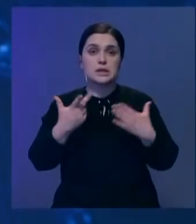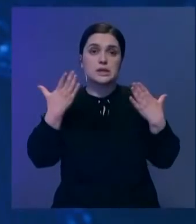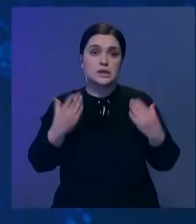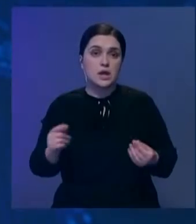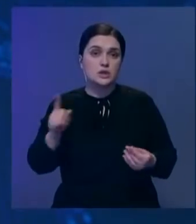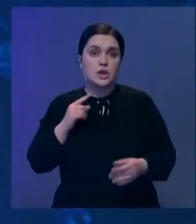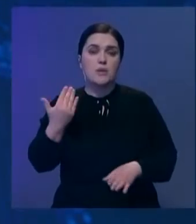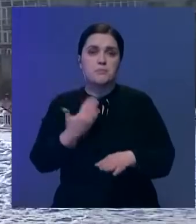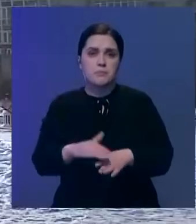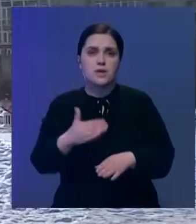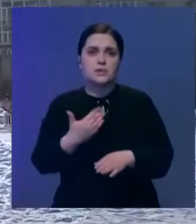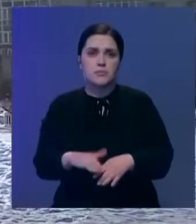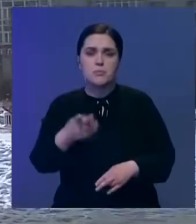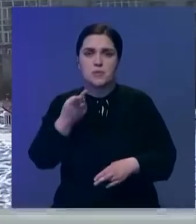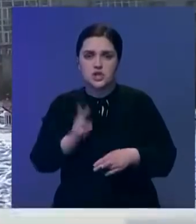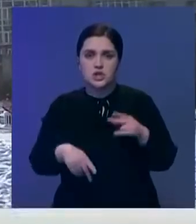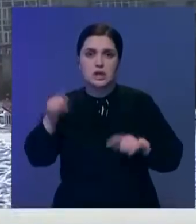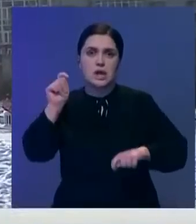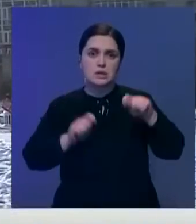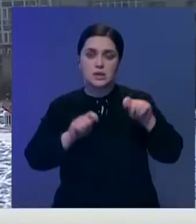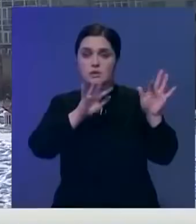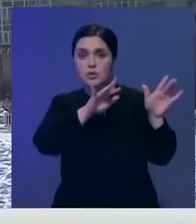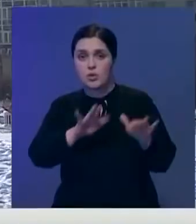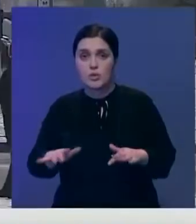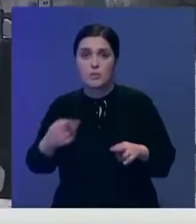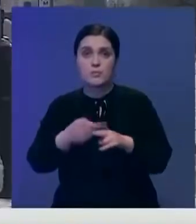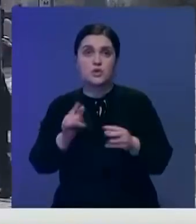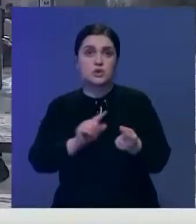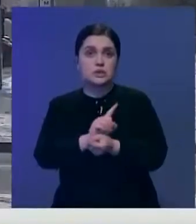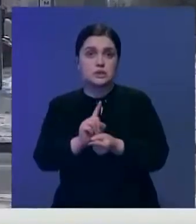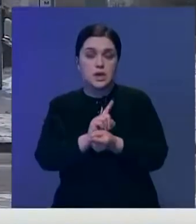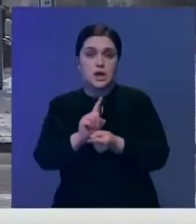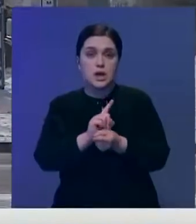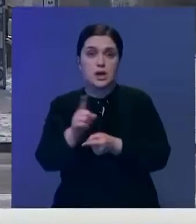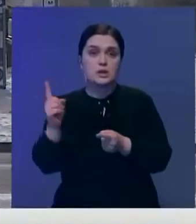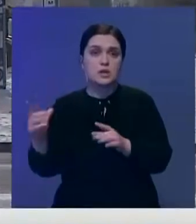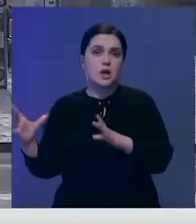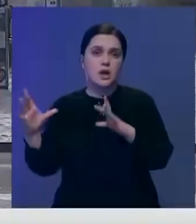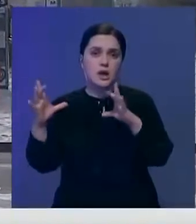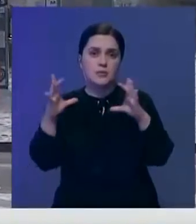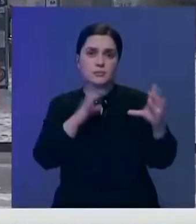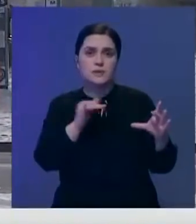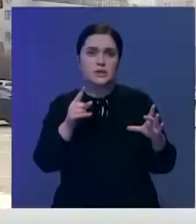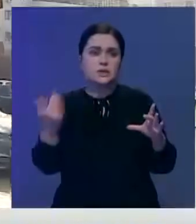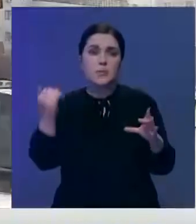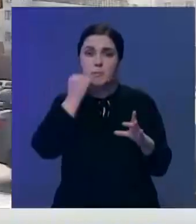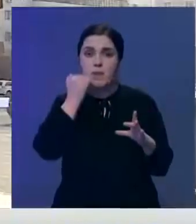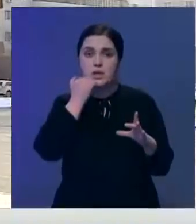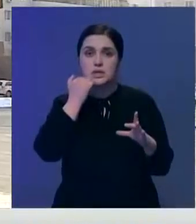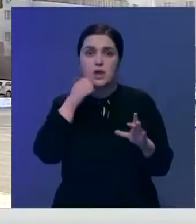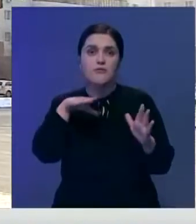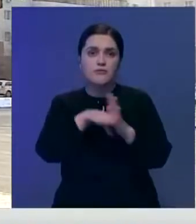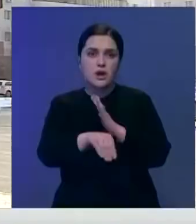также ожидается постепенное прекращение осадков. Предшествует такой погоде антициклон, надвигающийся из районов Москвы. Под влиянием